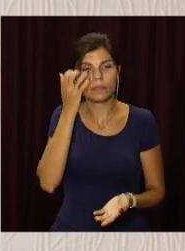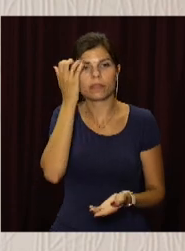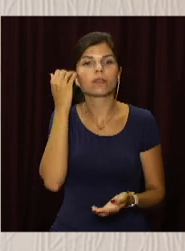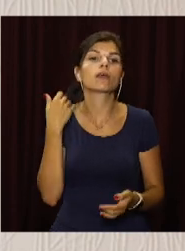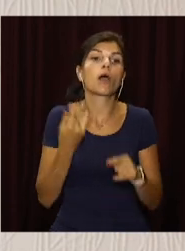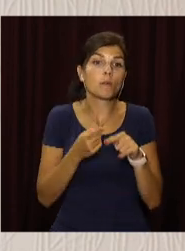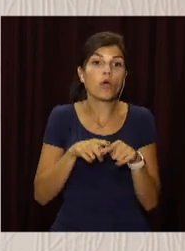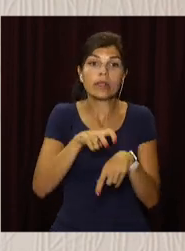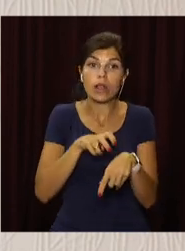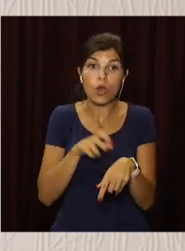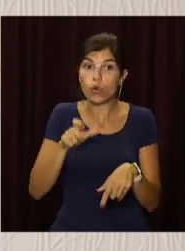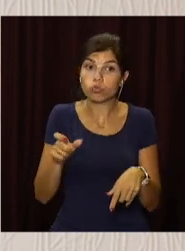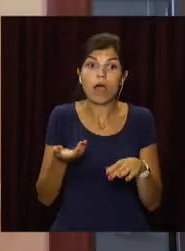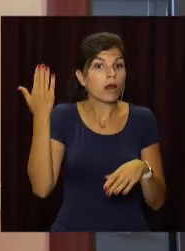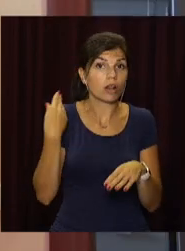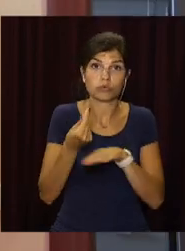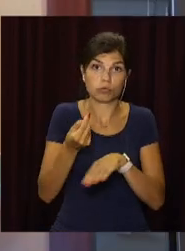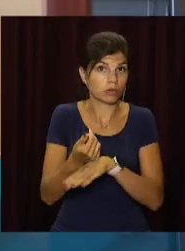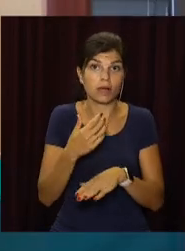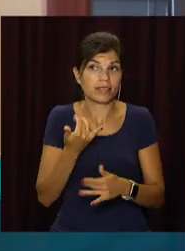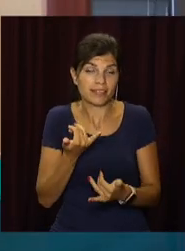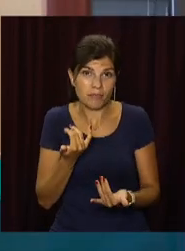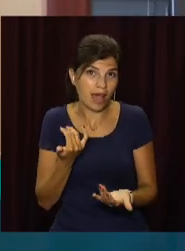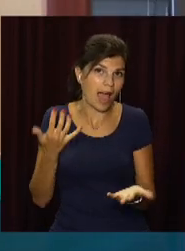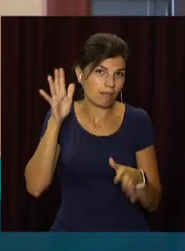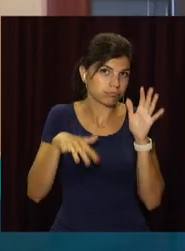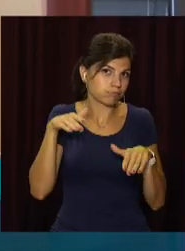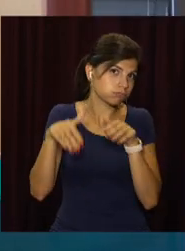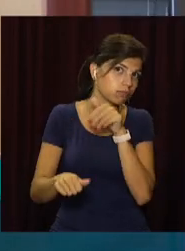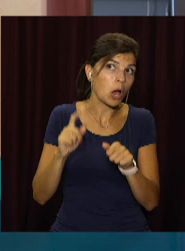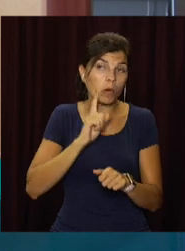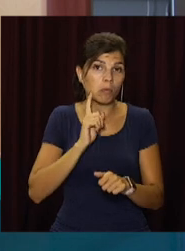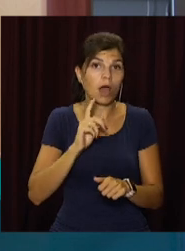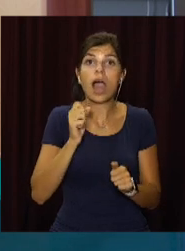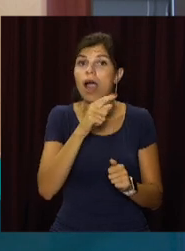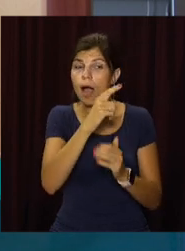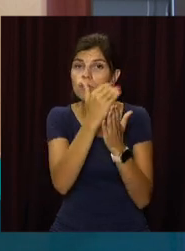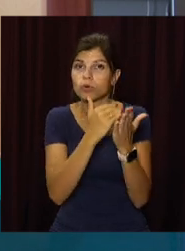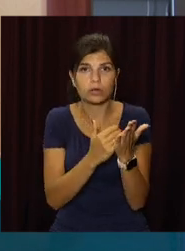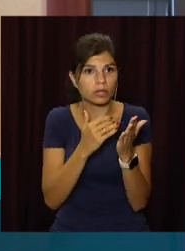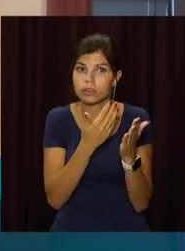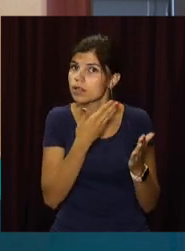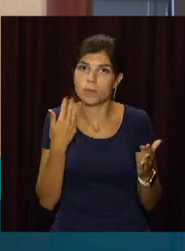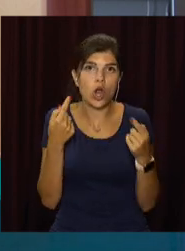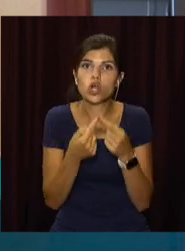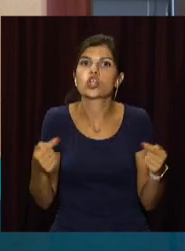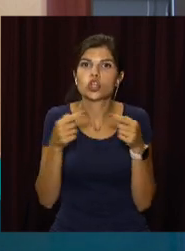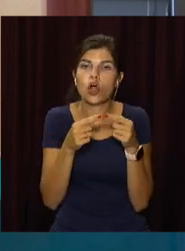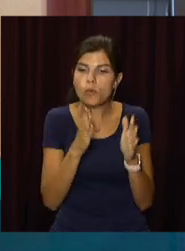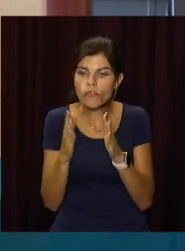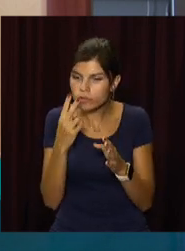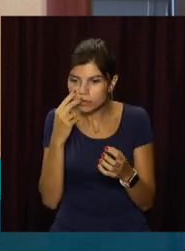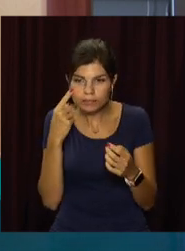І тому податок люди не сплачують. Система не дивиться на конкретні питання,